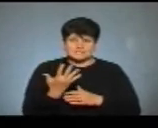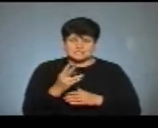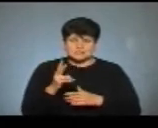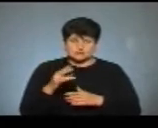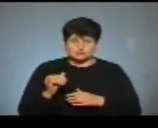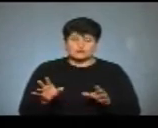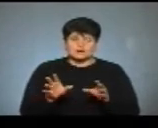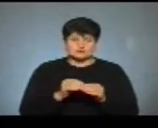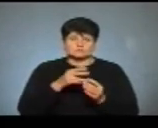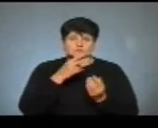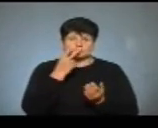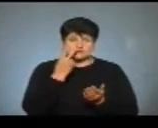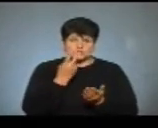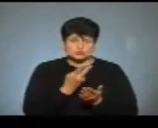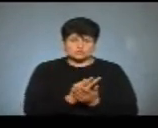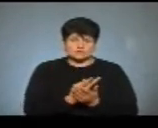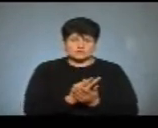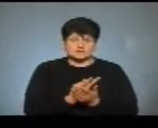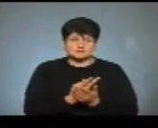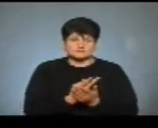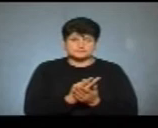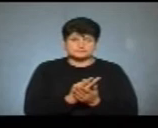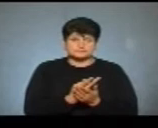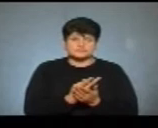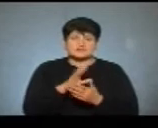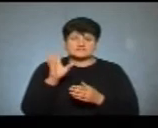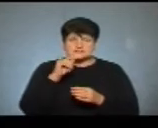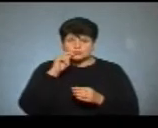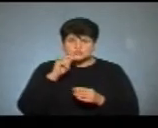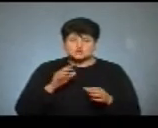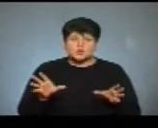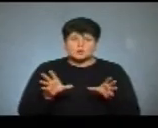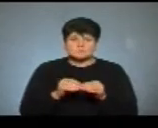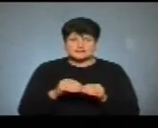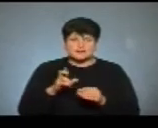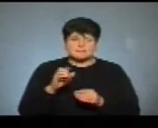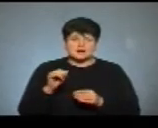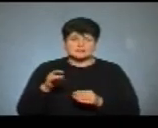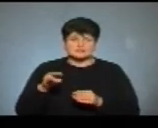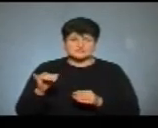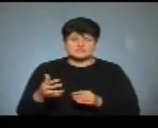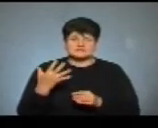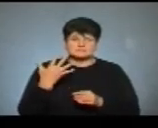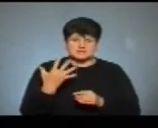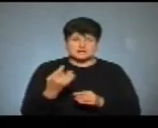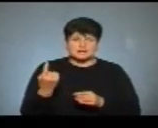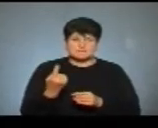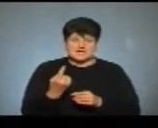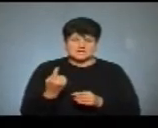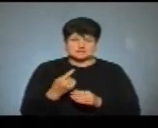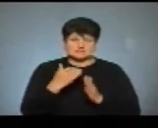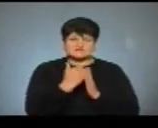Разом ми презентували першу п'ятірку Всекорівського об'єднання «Батьківщина». З п'яти п'яти в